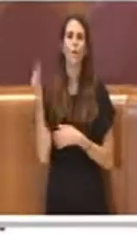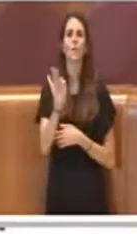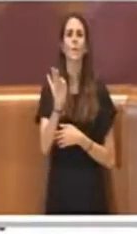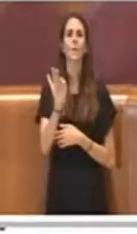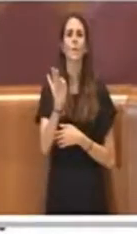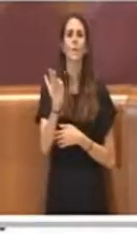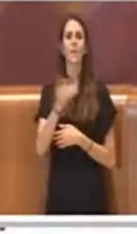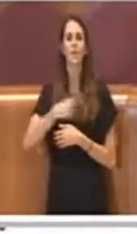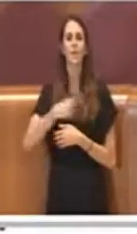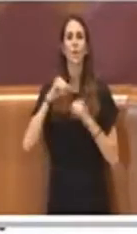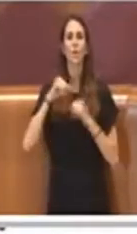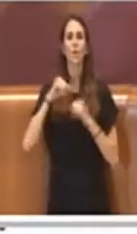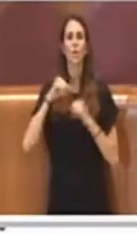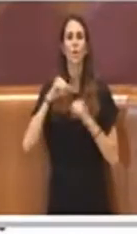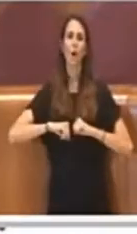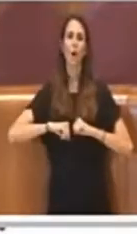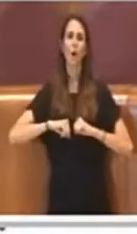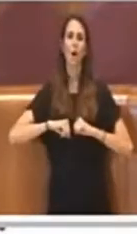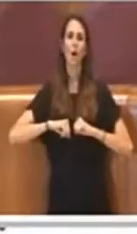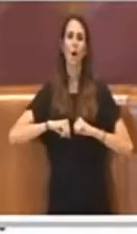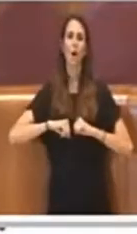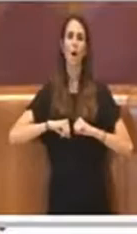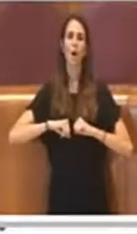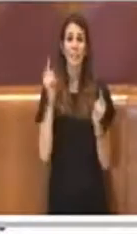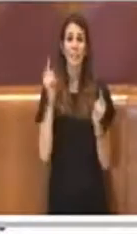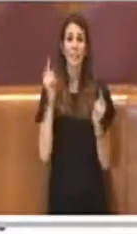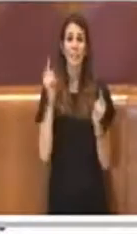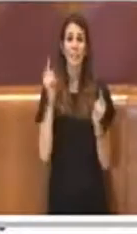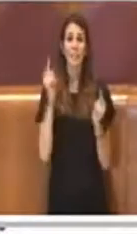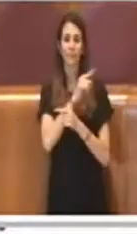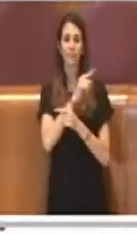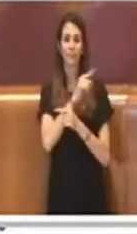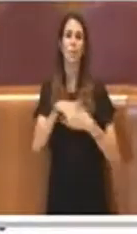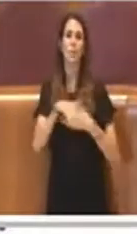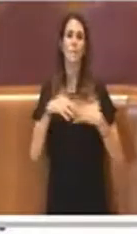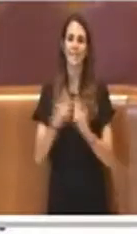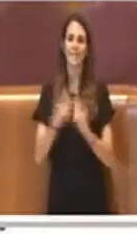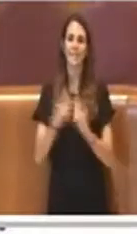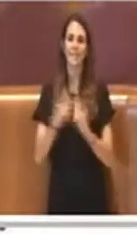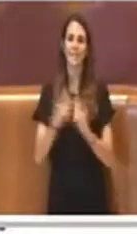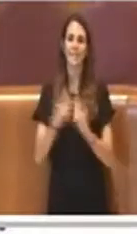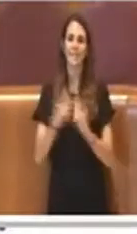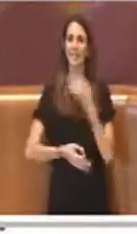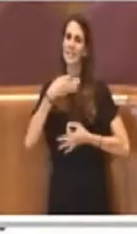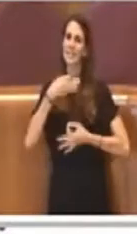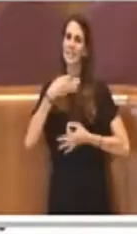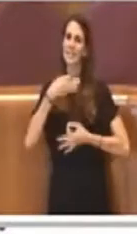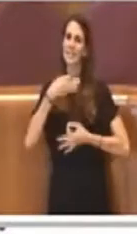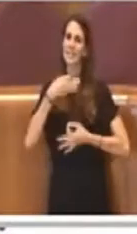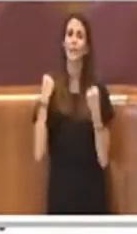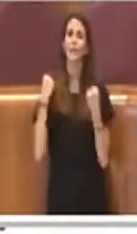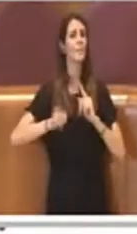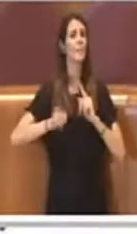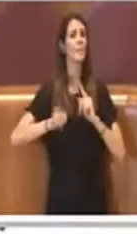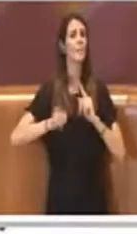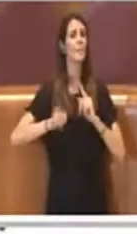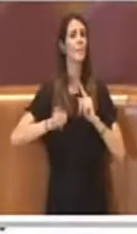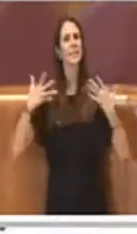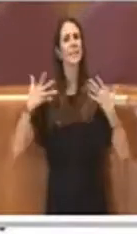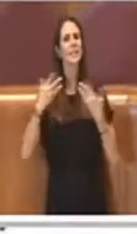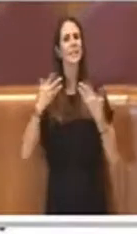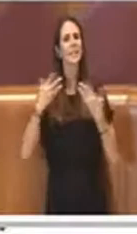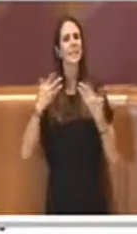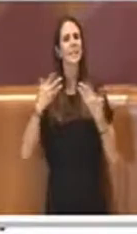possa dare una mano a superare questo momento di difficoltà che dovrebbe vetire tutte le forze politiche unite e non lo dico anche